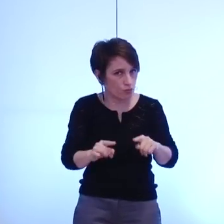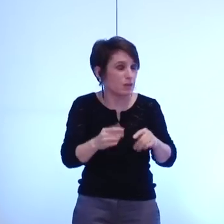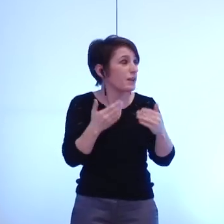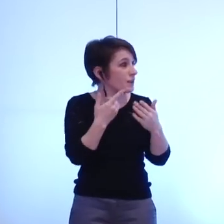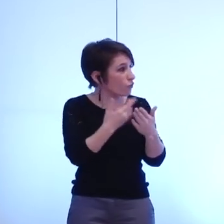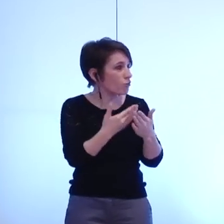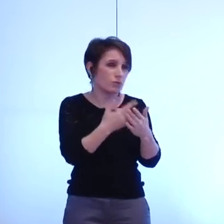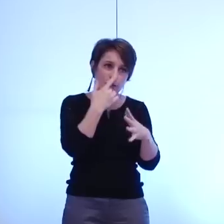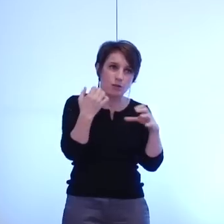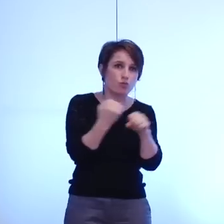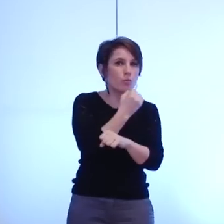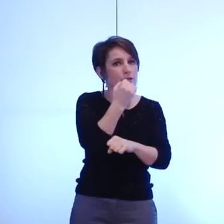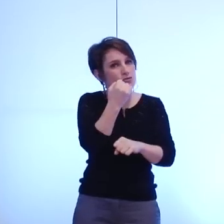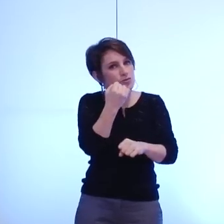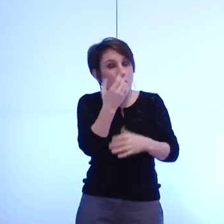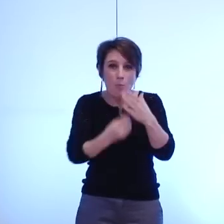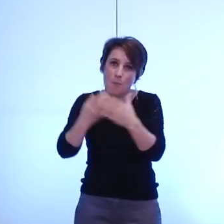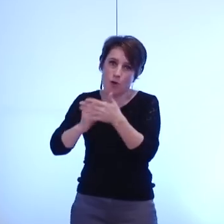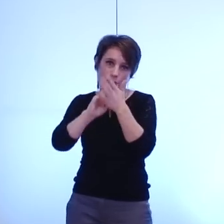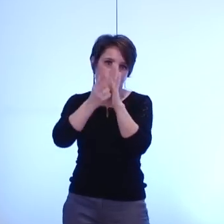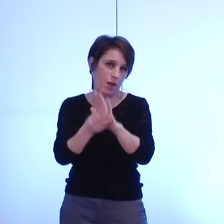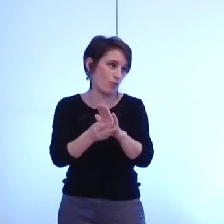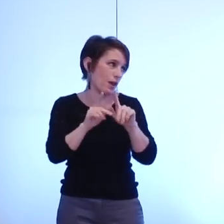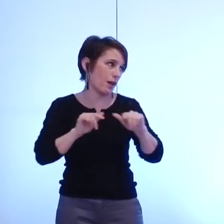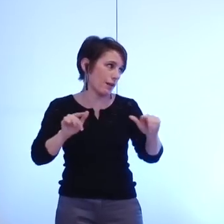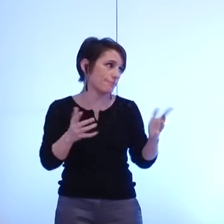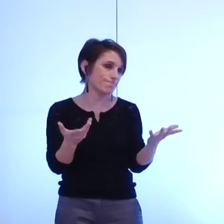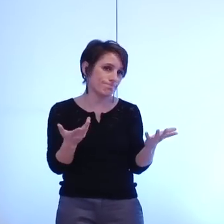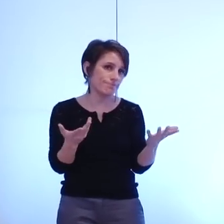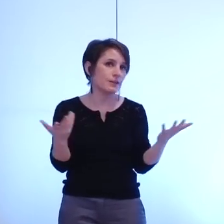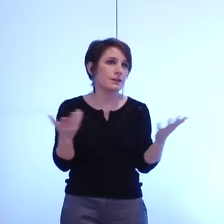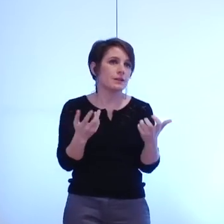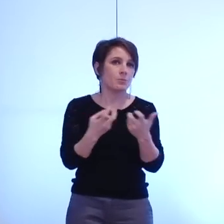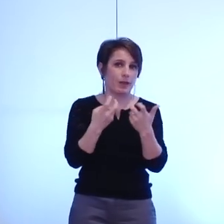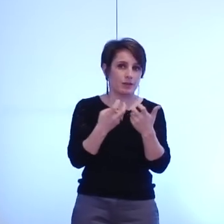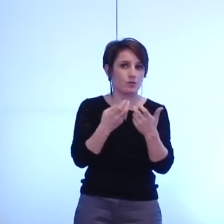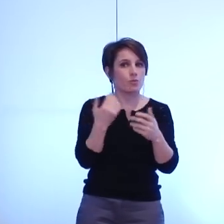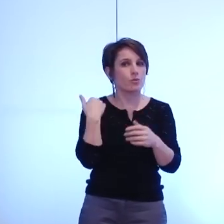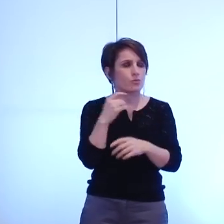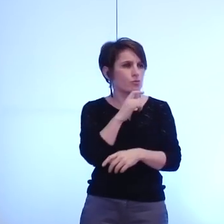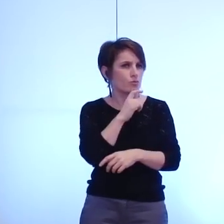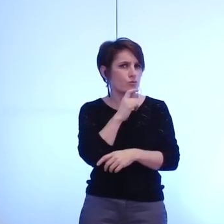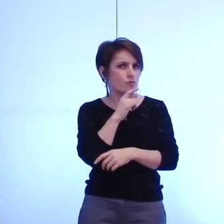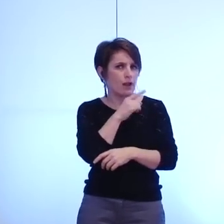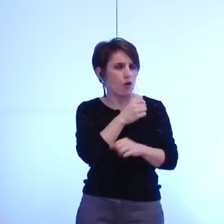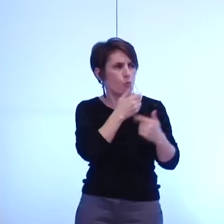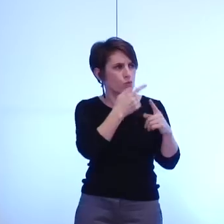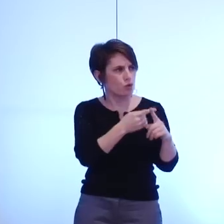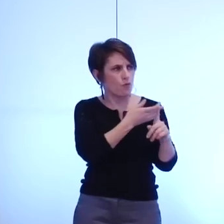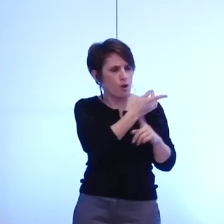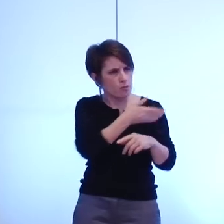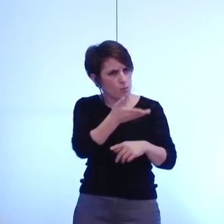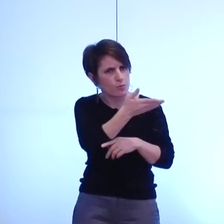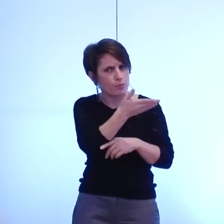davantage un autre vocabulaire un vocabulaire sur justement et ça a été dit à plusieurs reprises